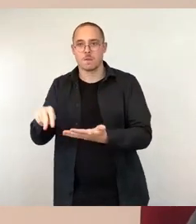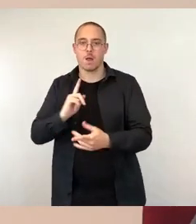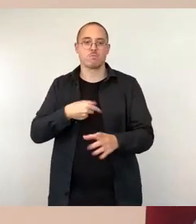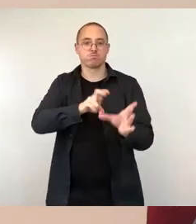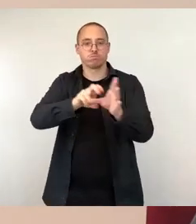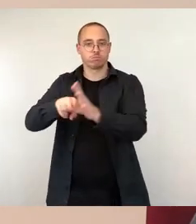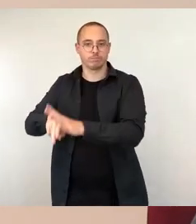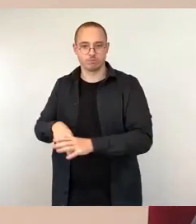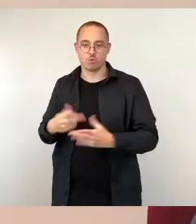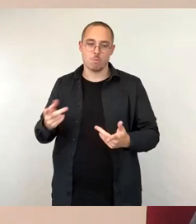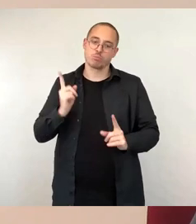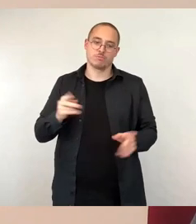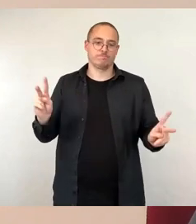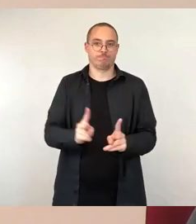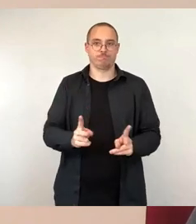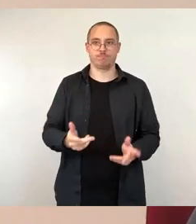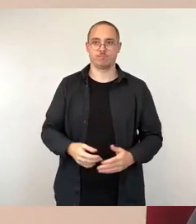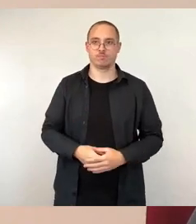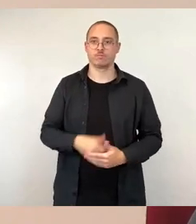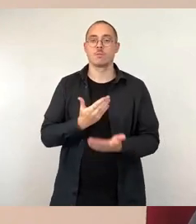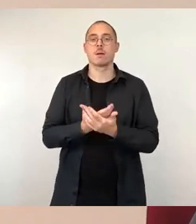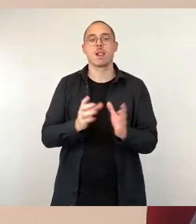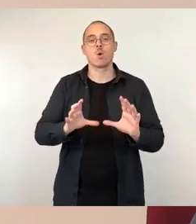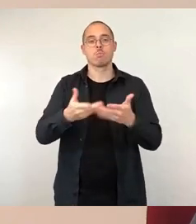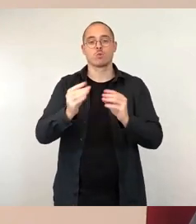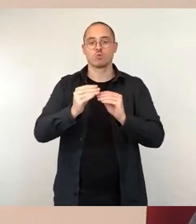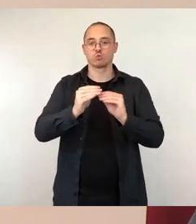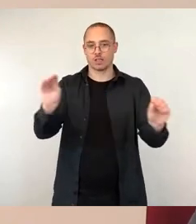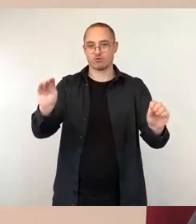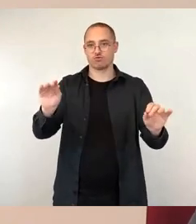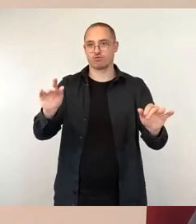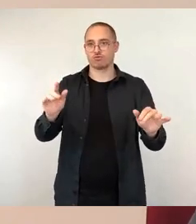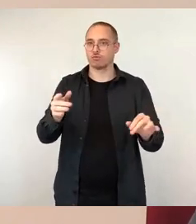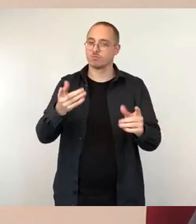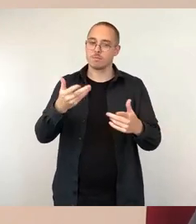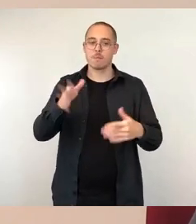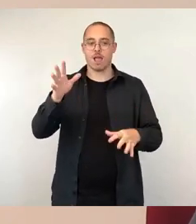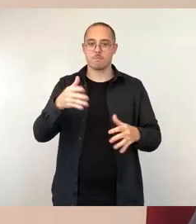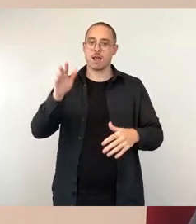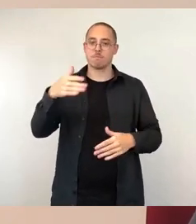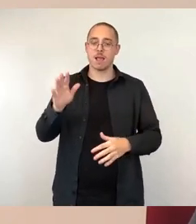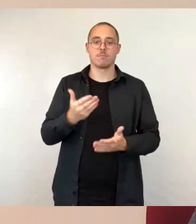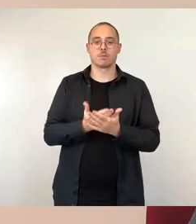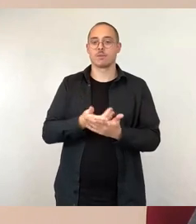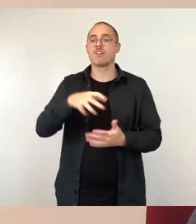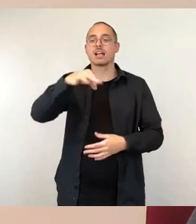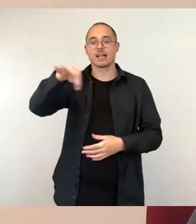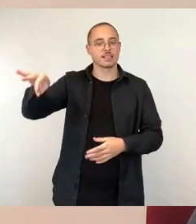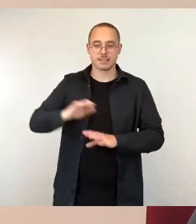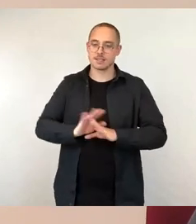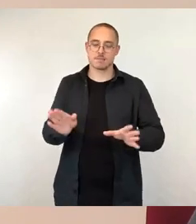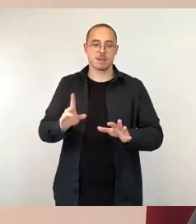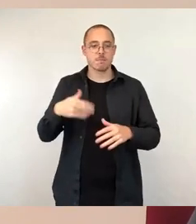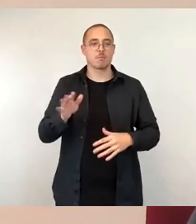Gruppenunterricht ausweiten, sprich weniger Einzelunterricht, mehr Kleingruppen in Zweier-, Dreier-, Vierergruppen, setzt aber voraus, dass auch das von Eltern